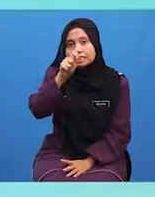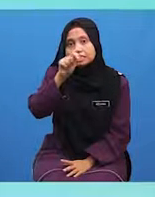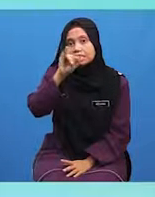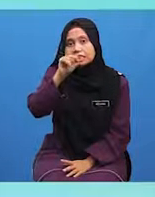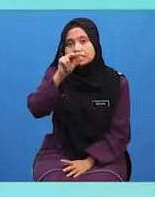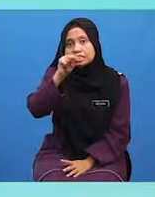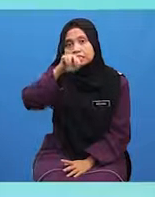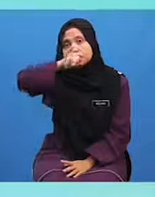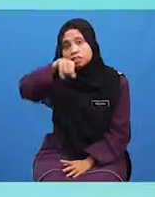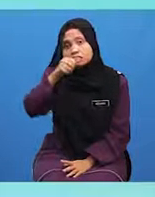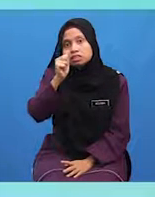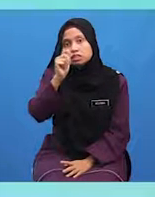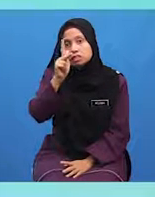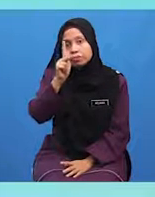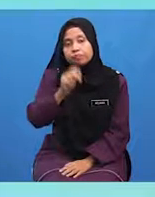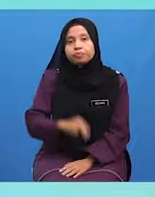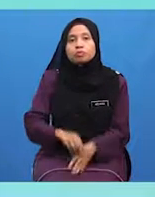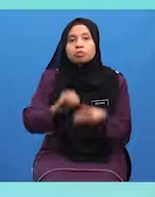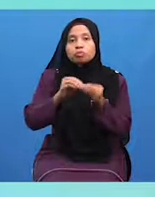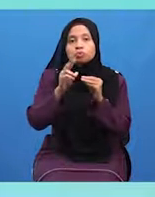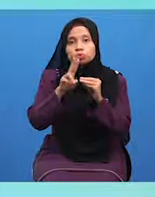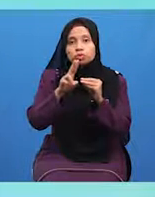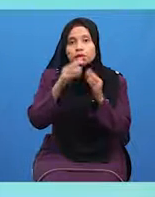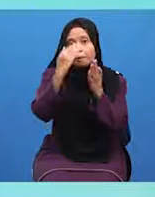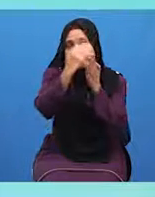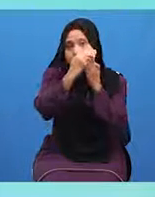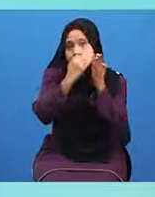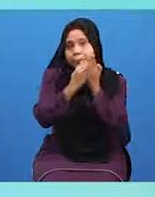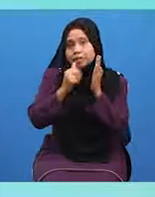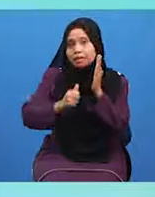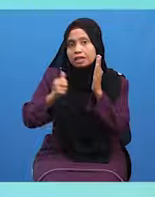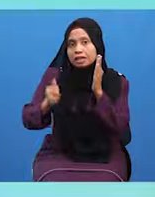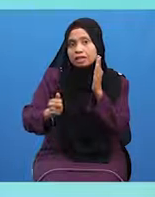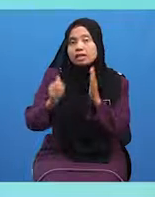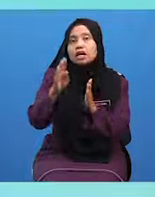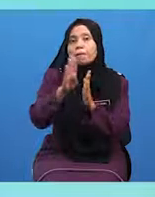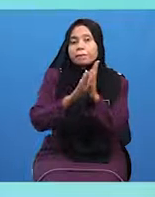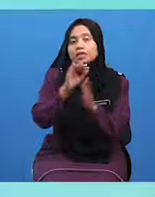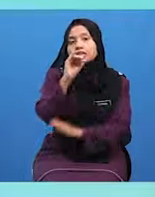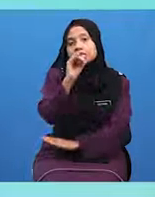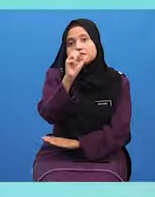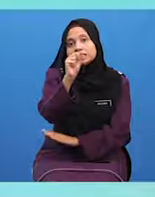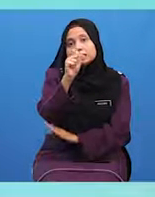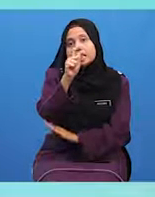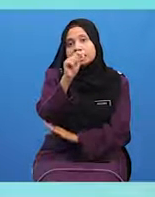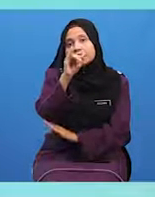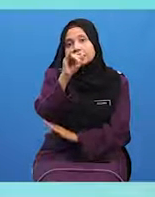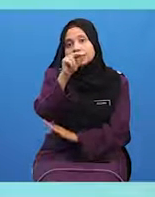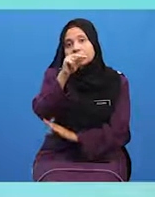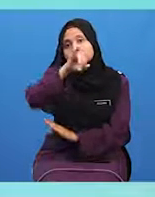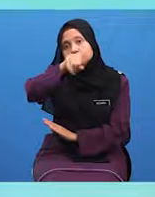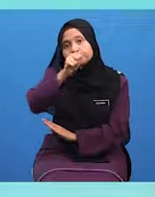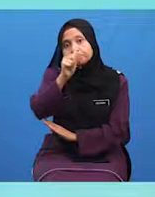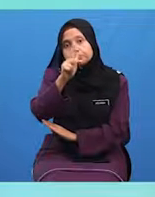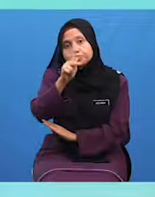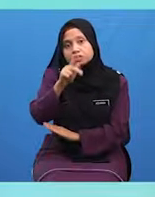Kedua, menyenaraikan alat-alat beristinjak Ketiga,